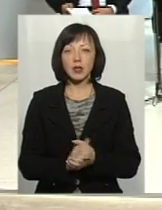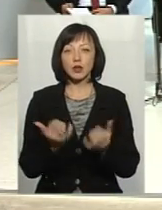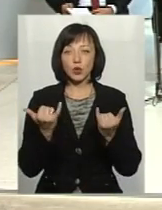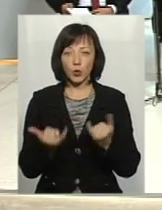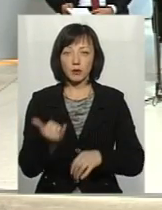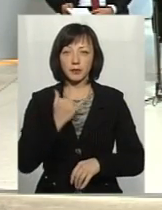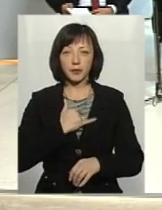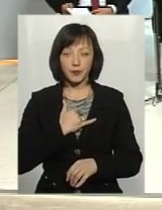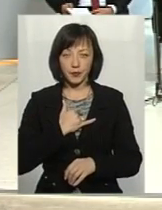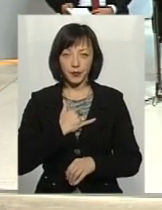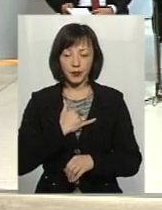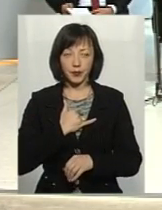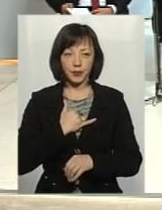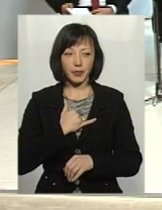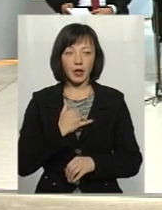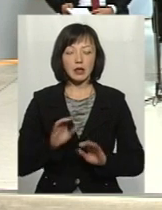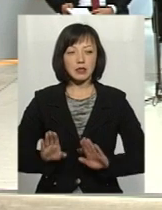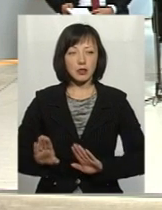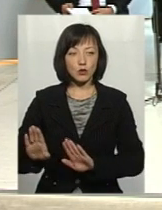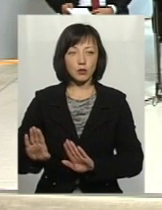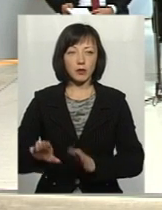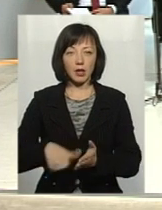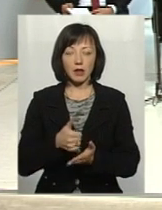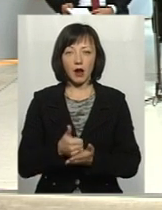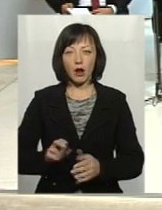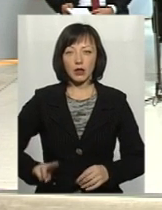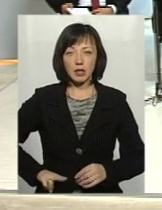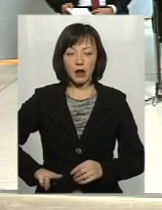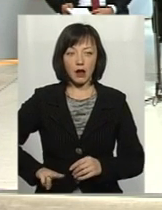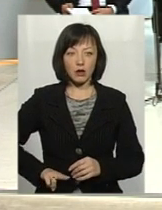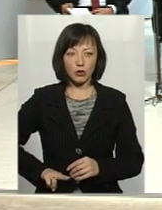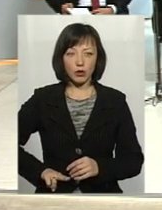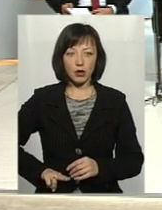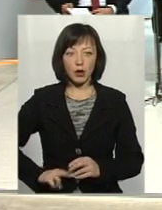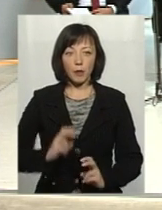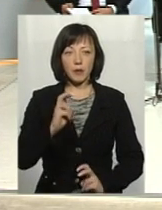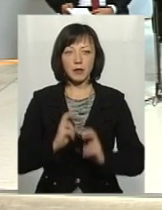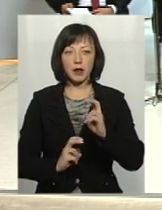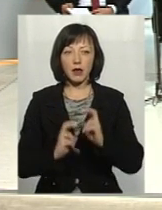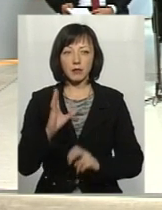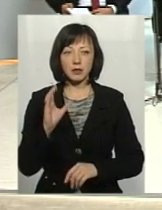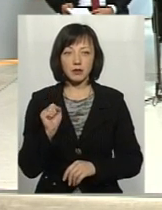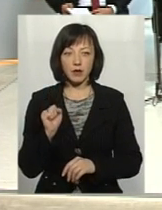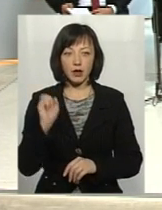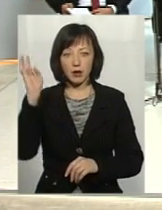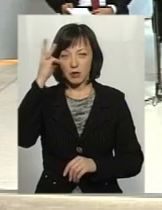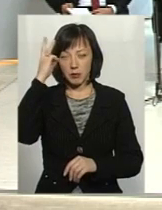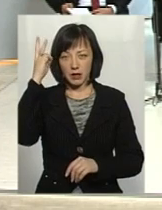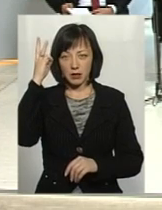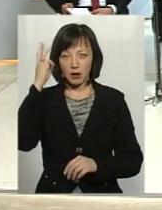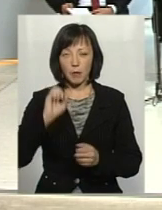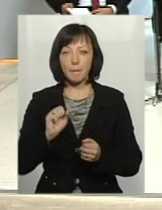до нас завітали заступник генерального директора підприємства Хмельницька,